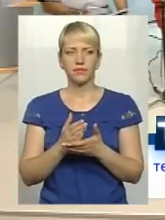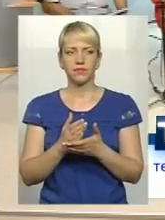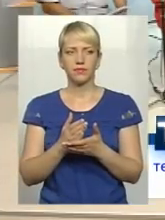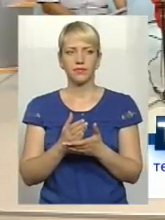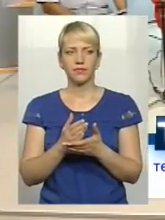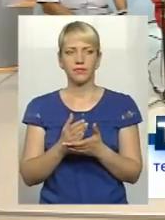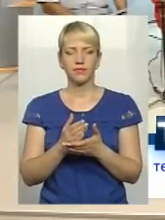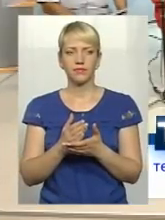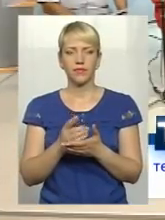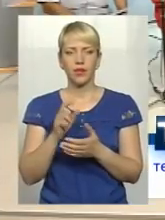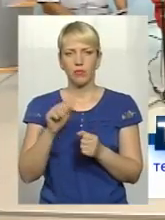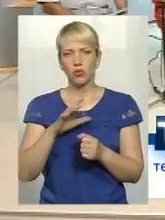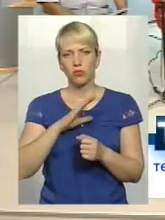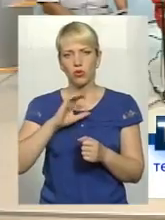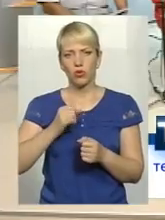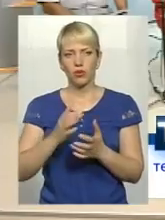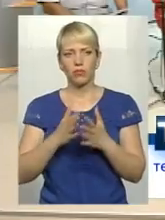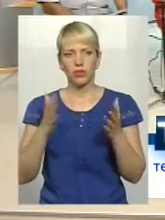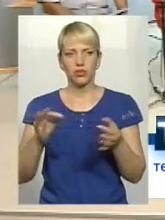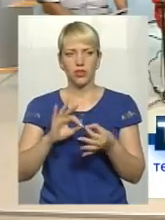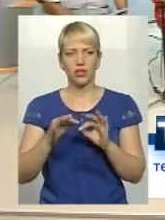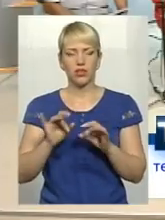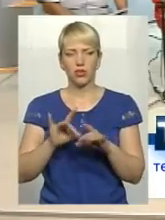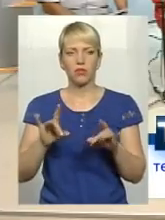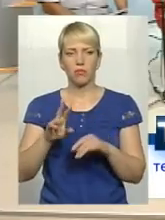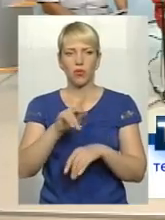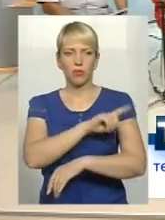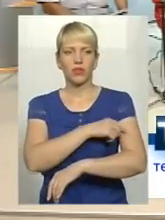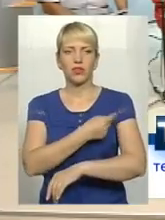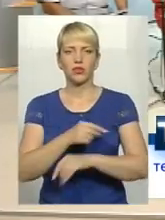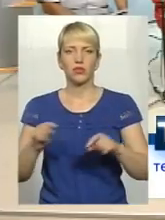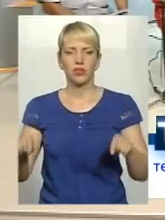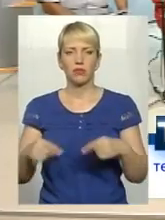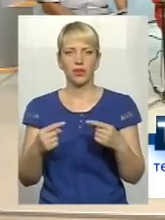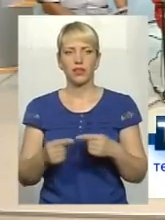більше, може, ширше розказати, більш детальніше стосовно медичної реабілітації.